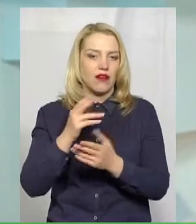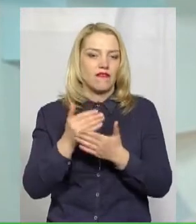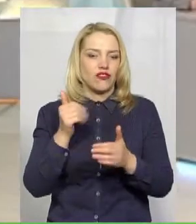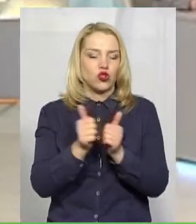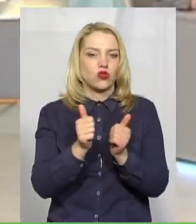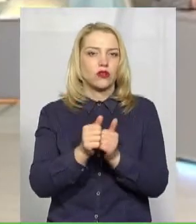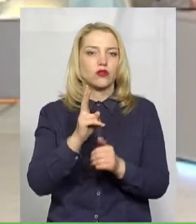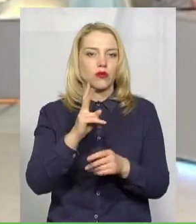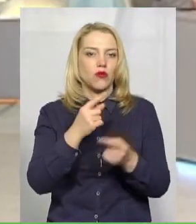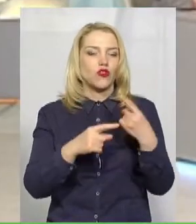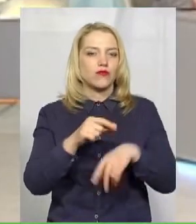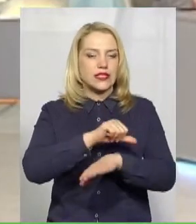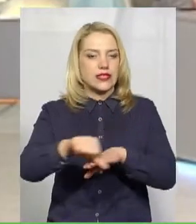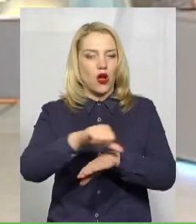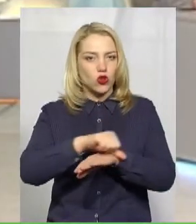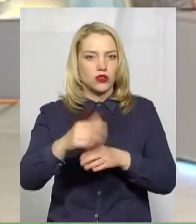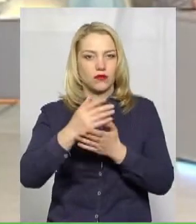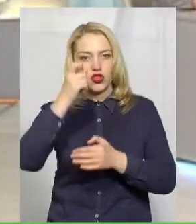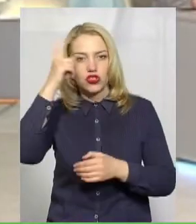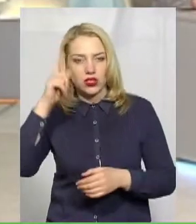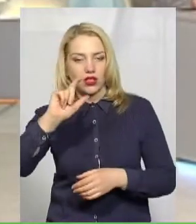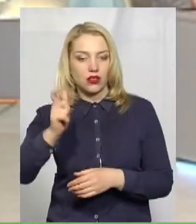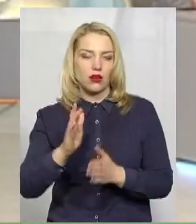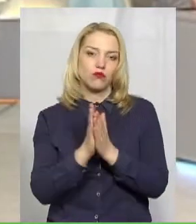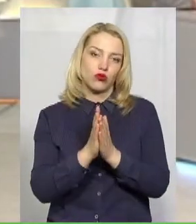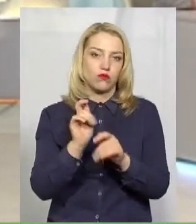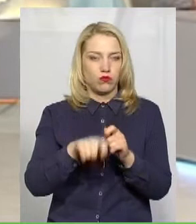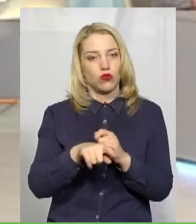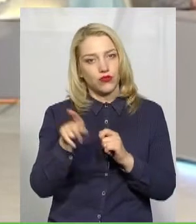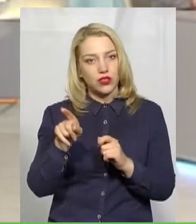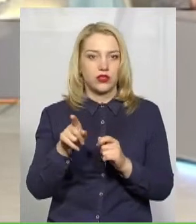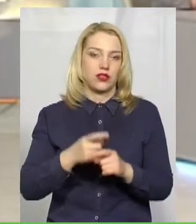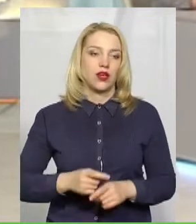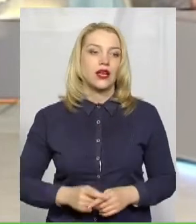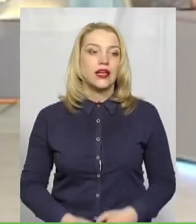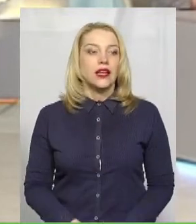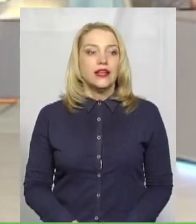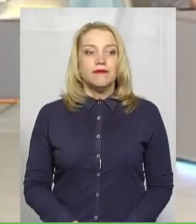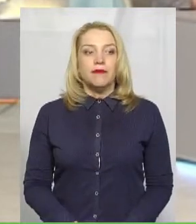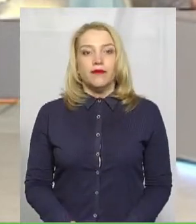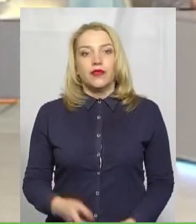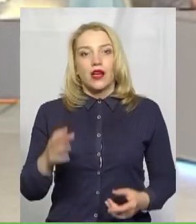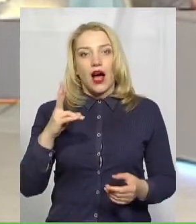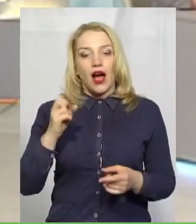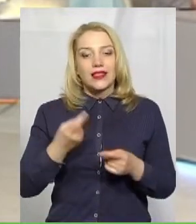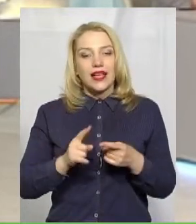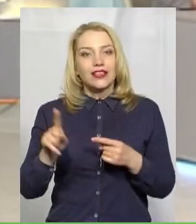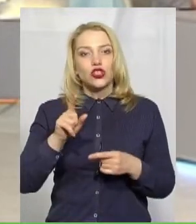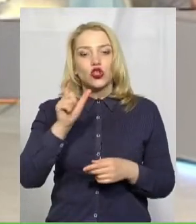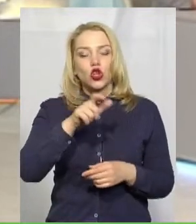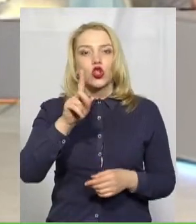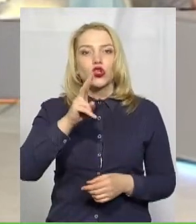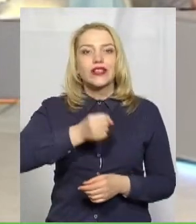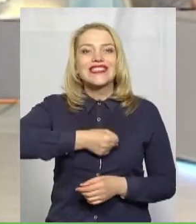Чехії, Італії, і просять перевірити, чи дійсно він... А на те, що люди старшого віку ходять по